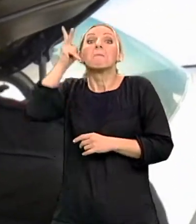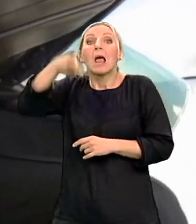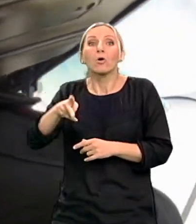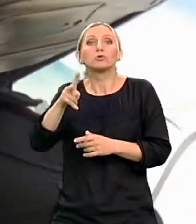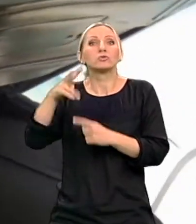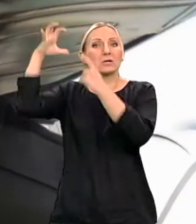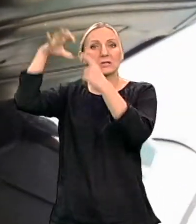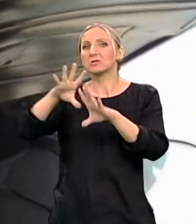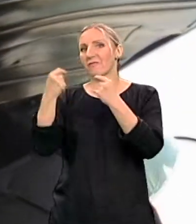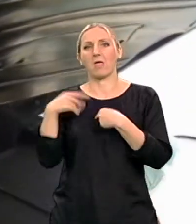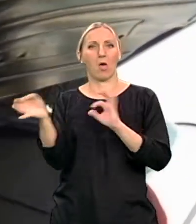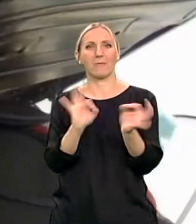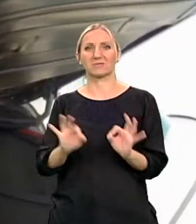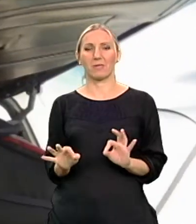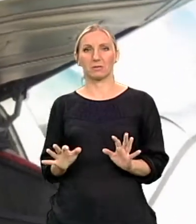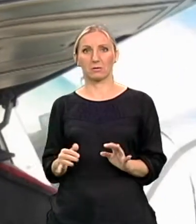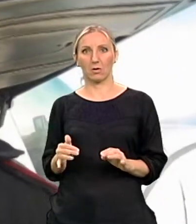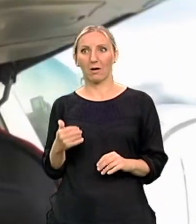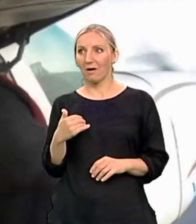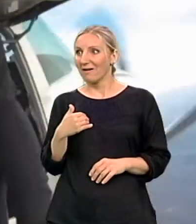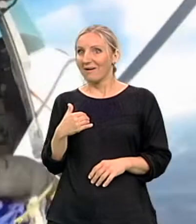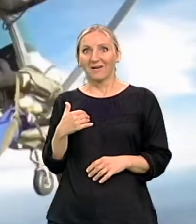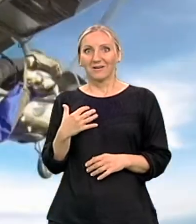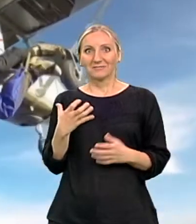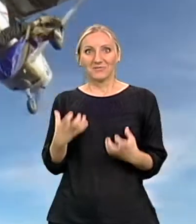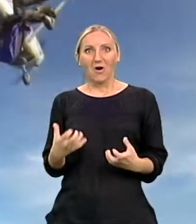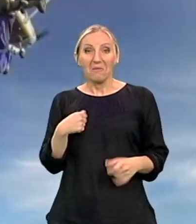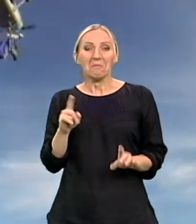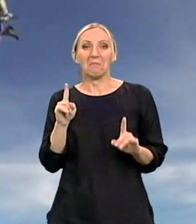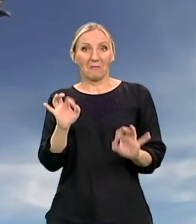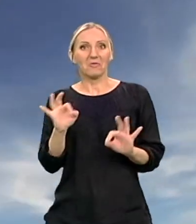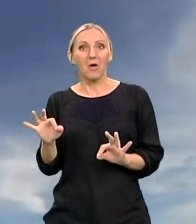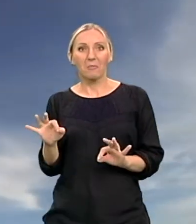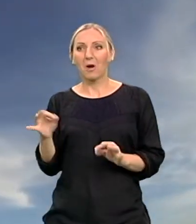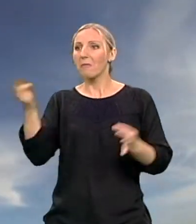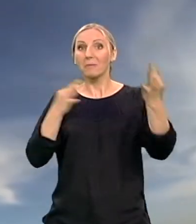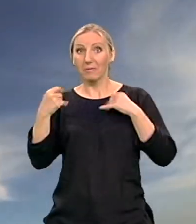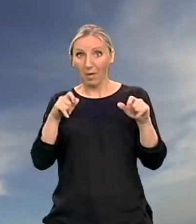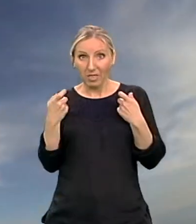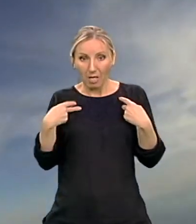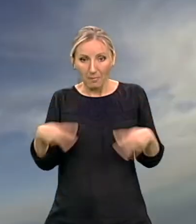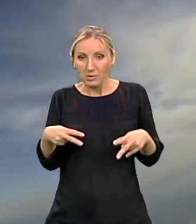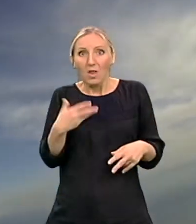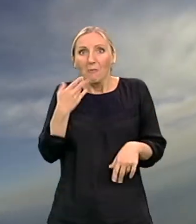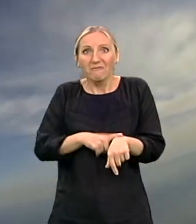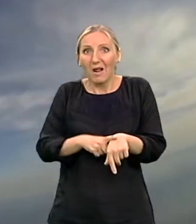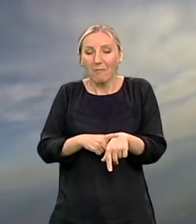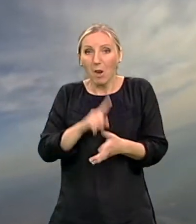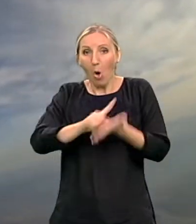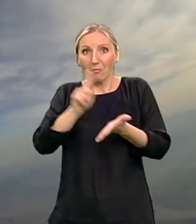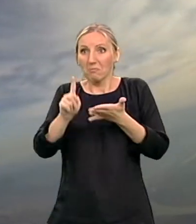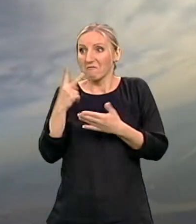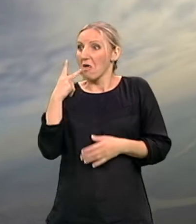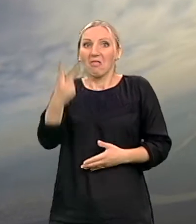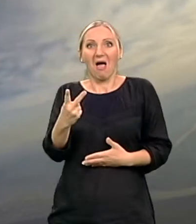je sređeno. Ja sam samo rekao, dobro, uredno, tako da došla. Onako se imam piti kao da sam imala strah, ja kažem pa nisam ljudi imala vremena